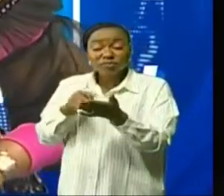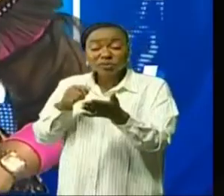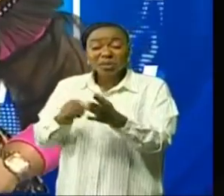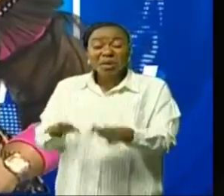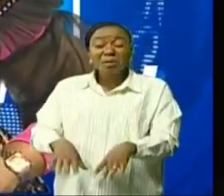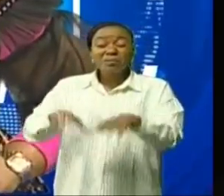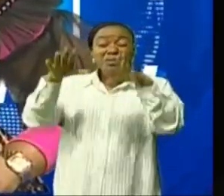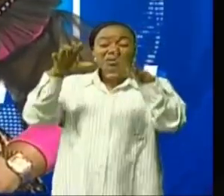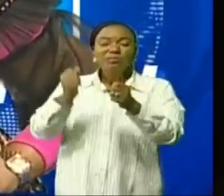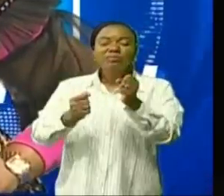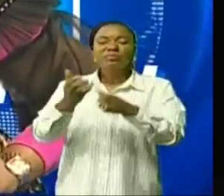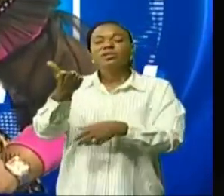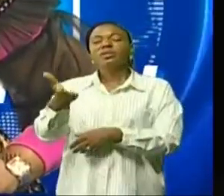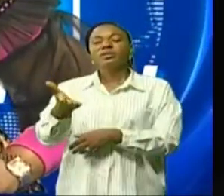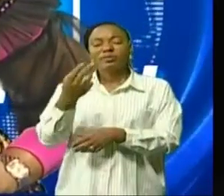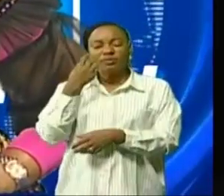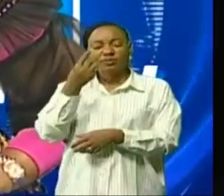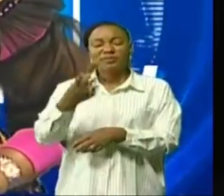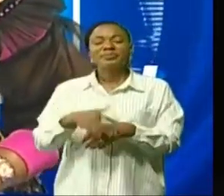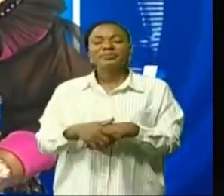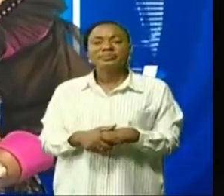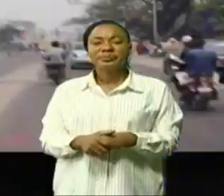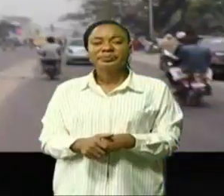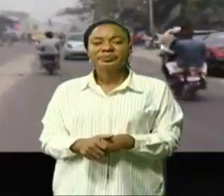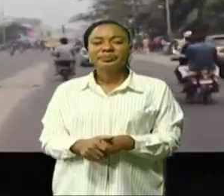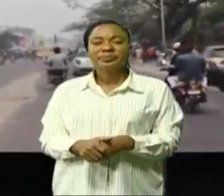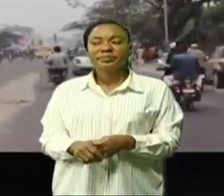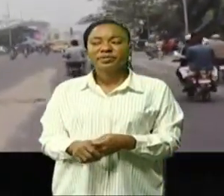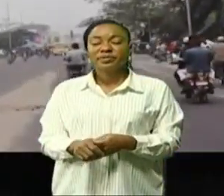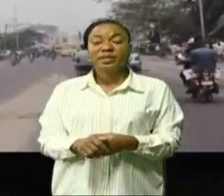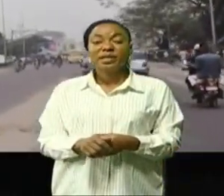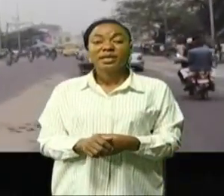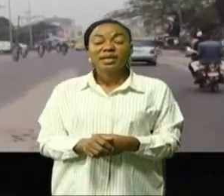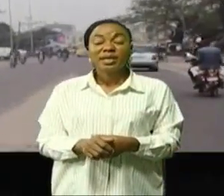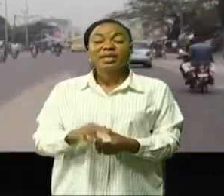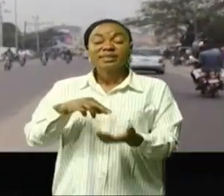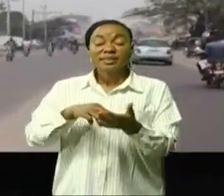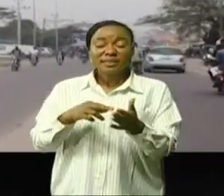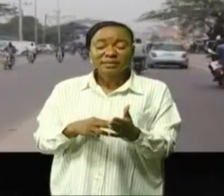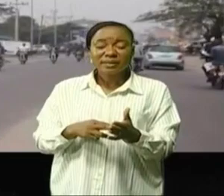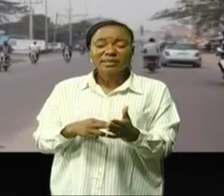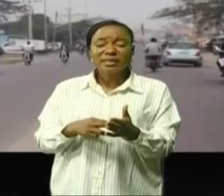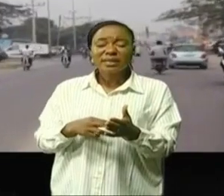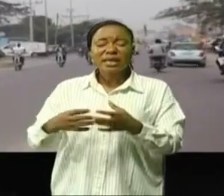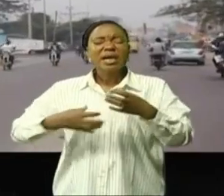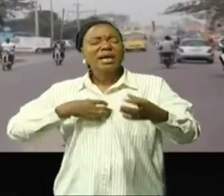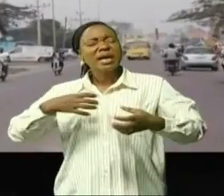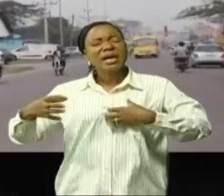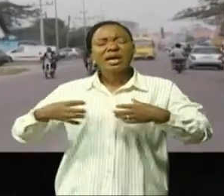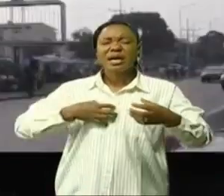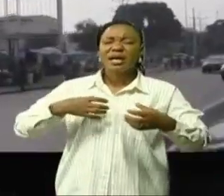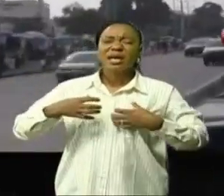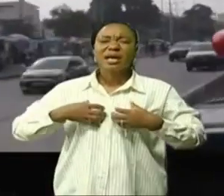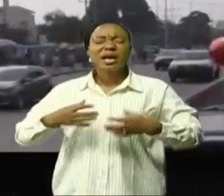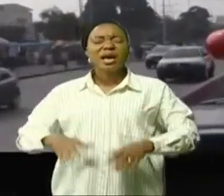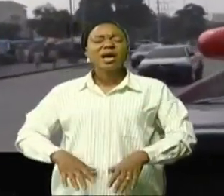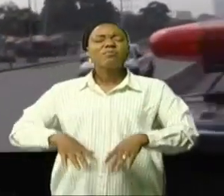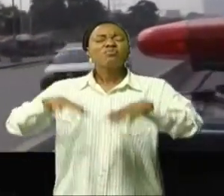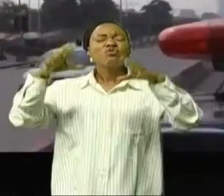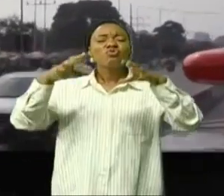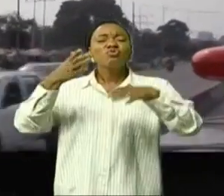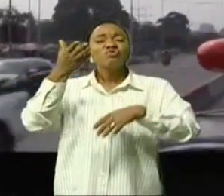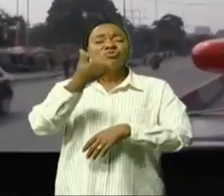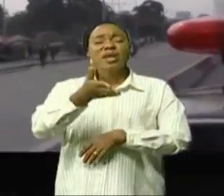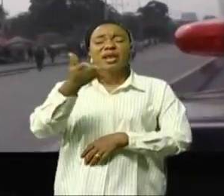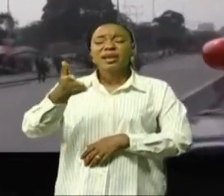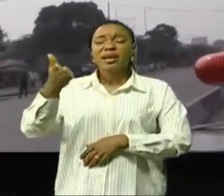Baïtouambo était dans sa suite et nous en parle. Des plaintes enregistrées ces derniers temps sur les habits constatés dans l'exercice de leur